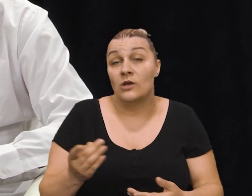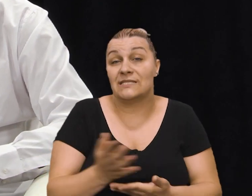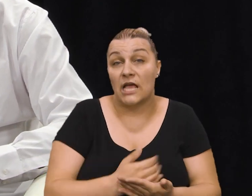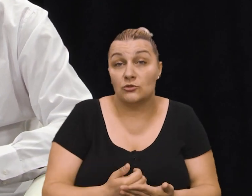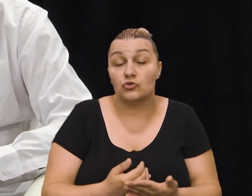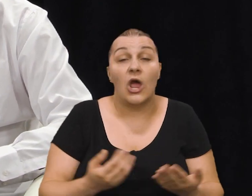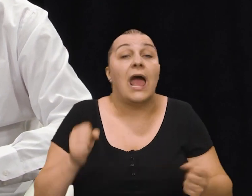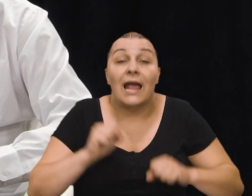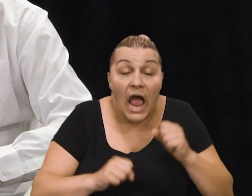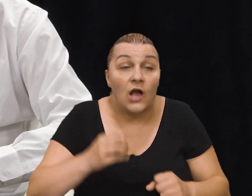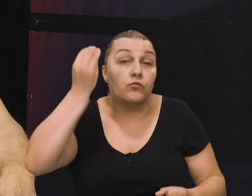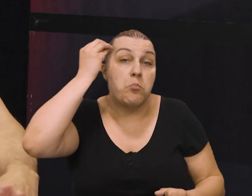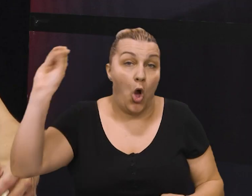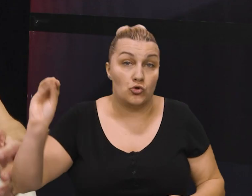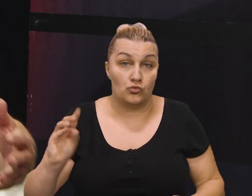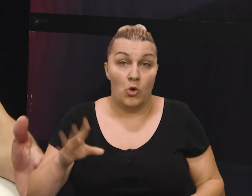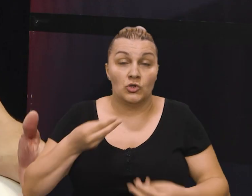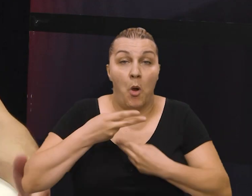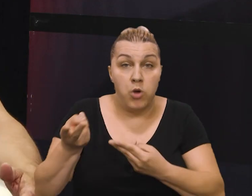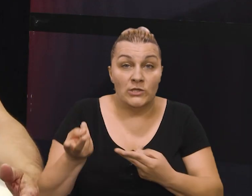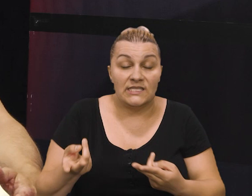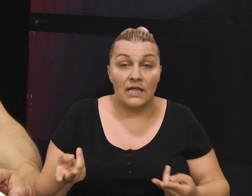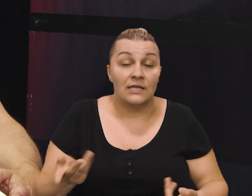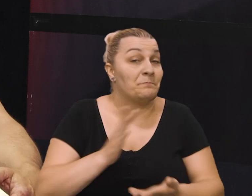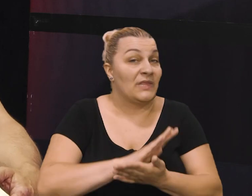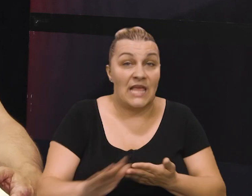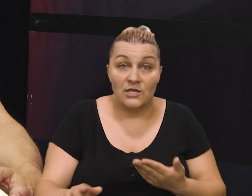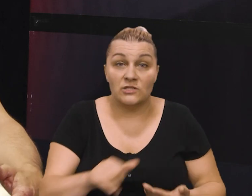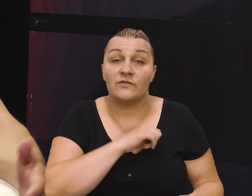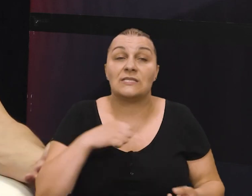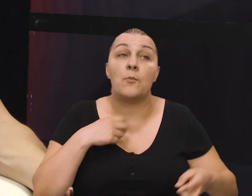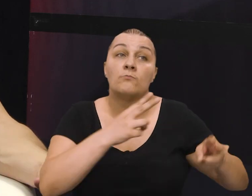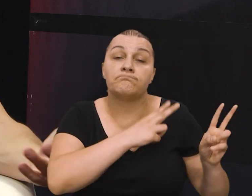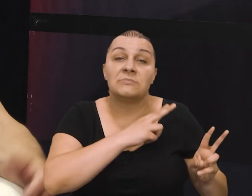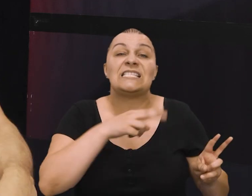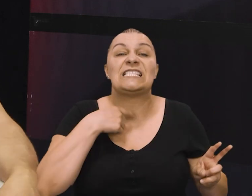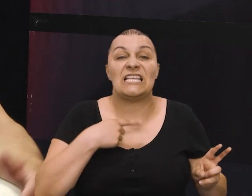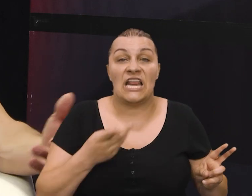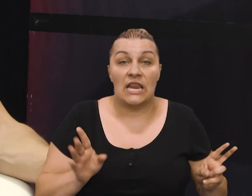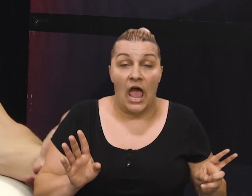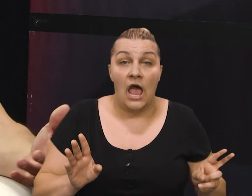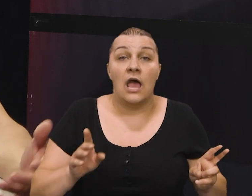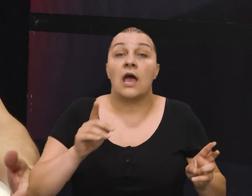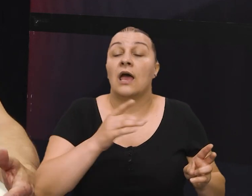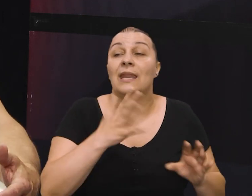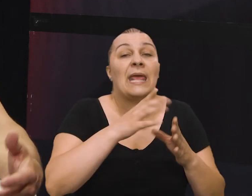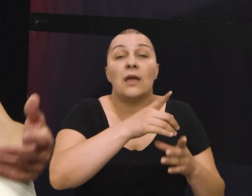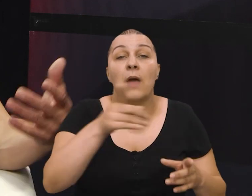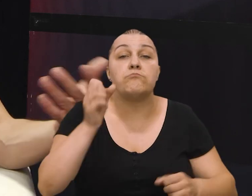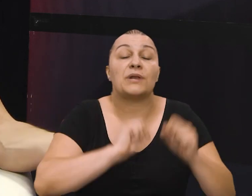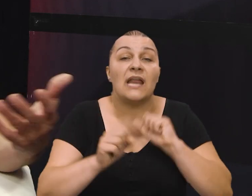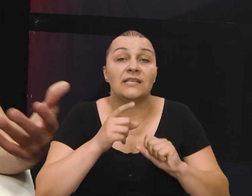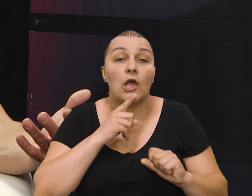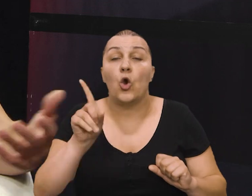zaslužuje kakvu poruku možemo poslati pa jednostavno znači da je samo lijek u istini nema onoga hrvatskog branitelja koji nije